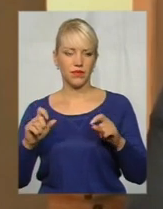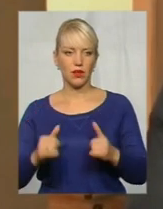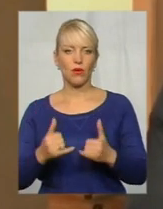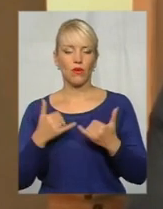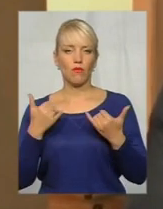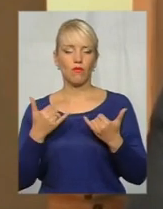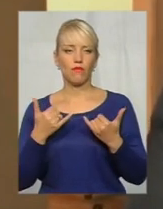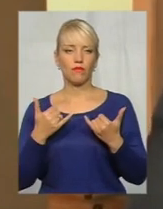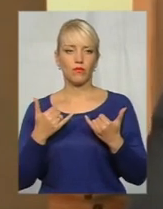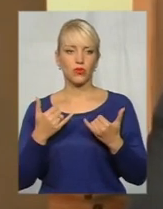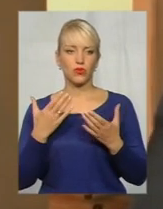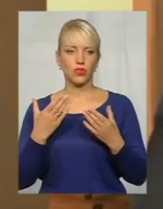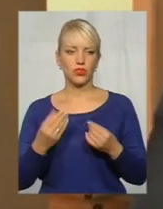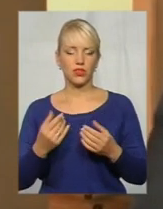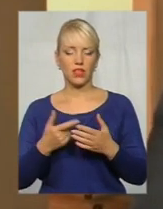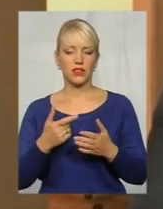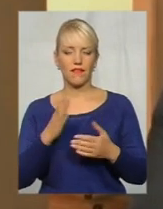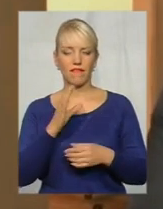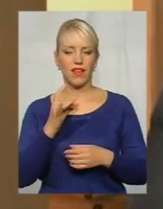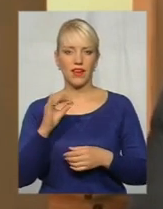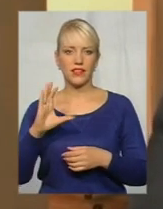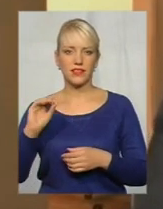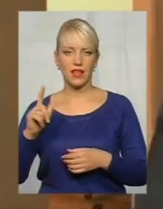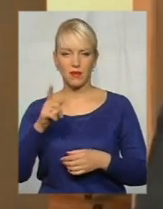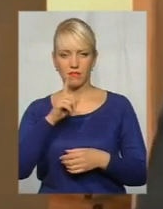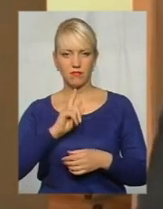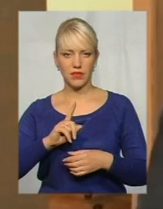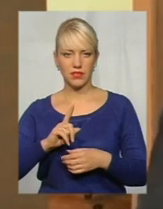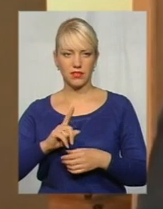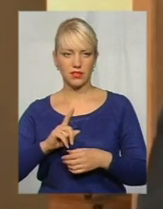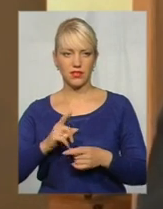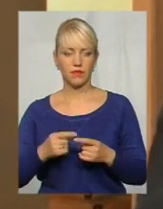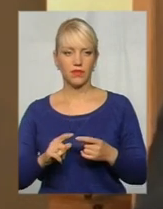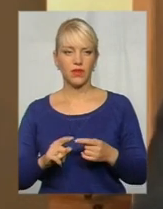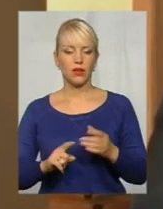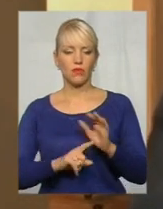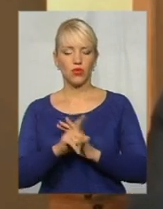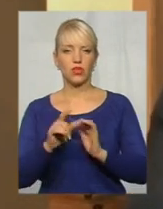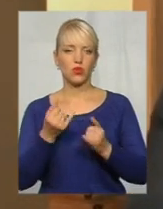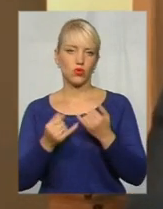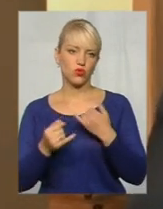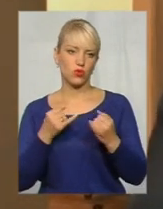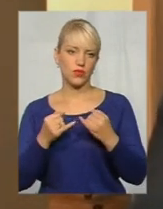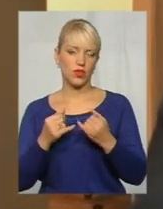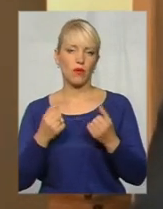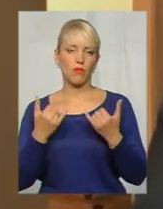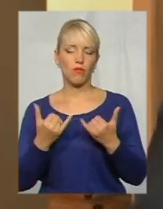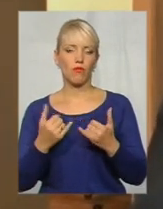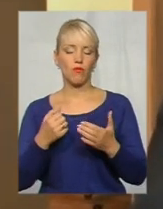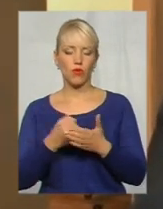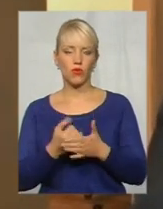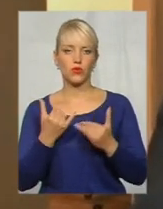сьогоднішній день